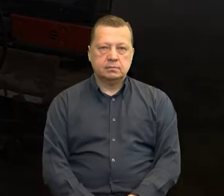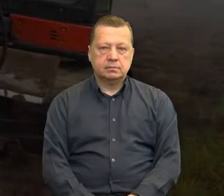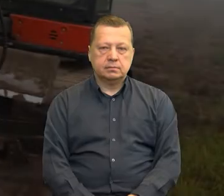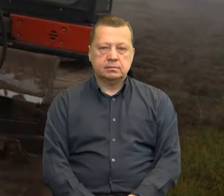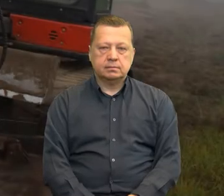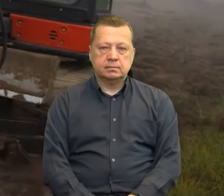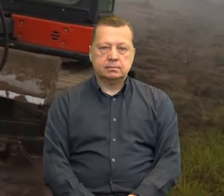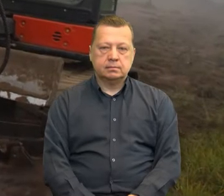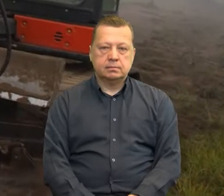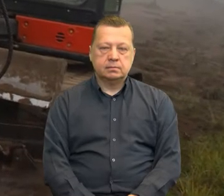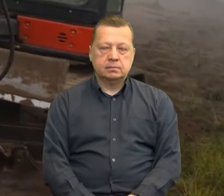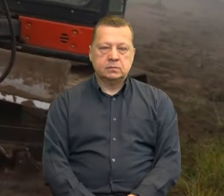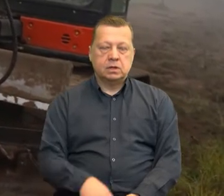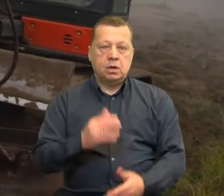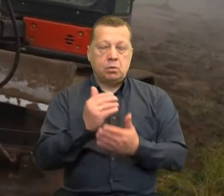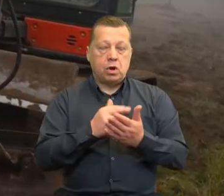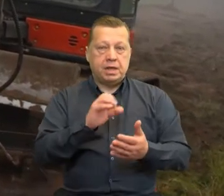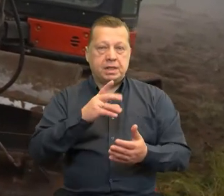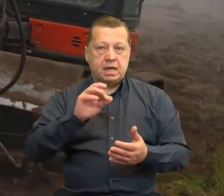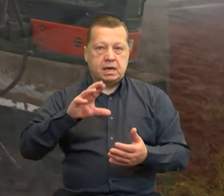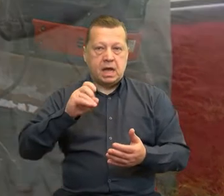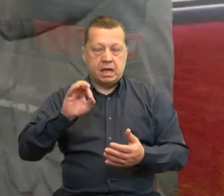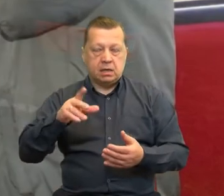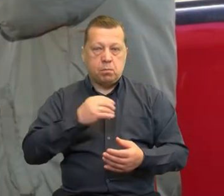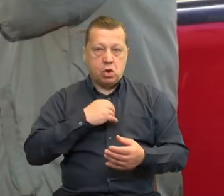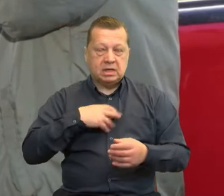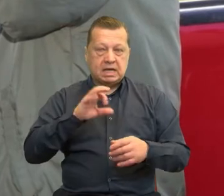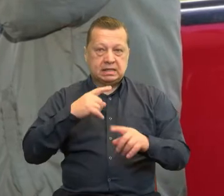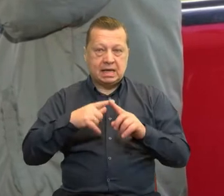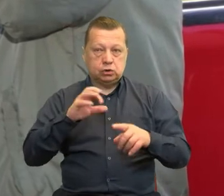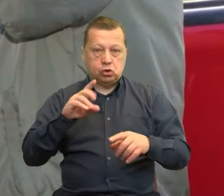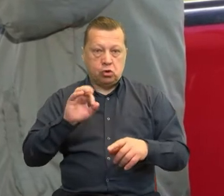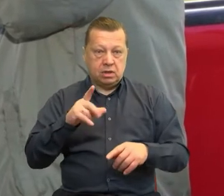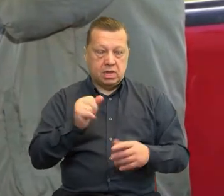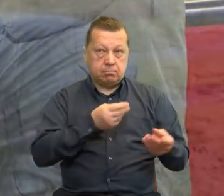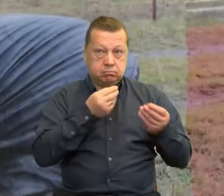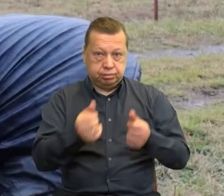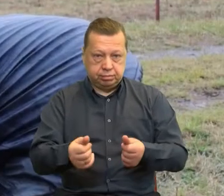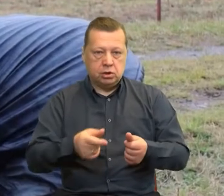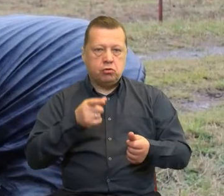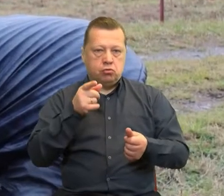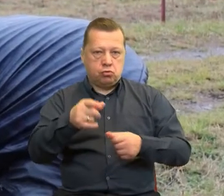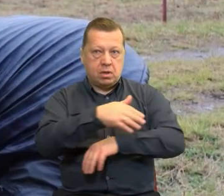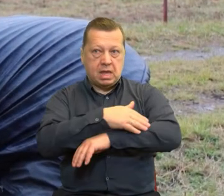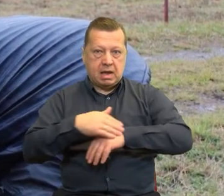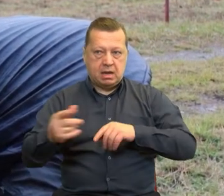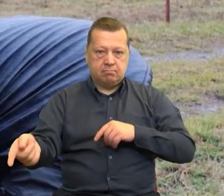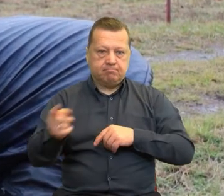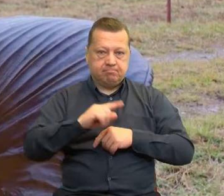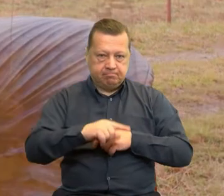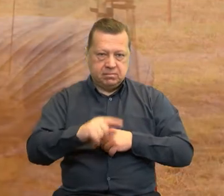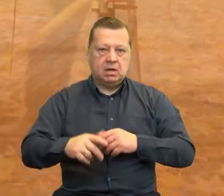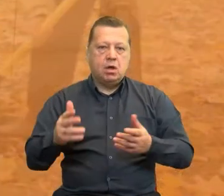Dzięki środkom programu Interreg Polska-Saksonia utworzyliśmy po obu stronach granicy modelowe przestrzenie przyjazne dla